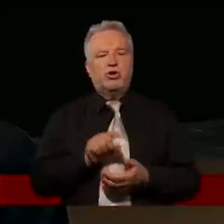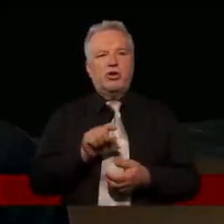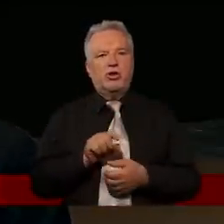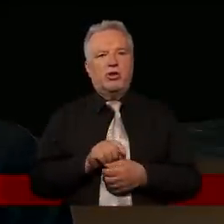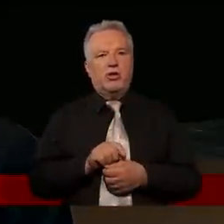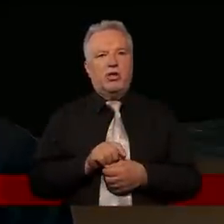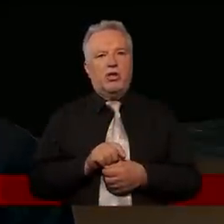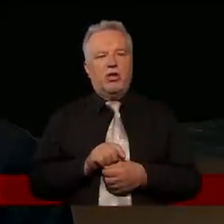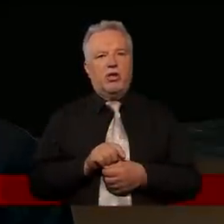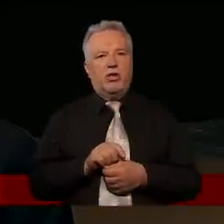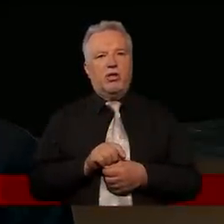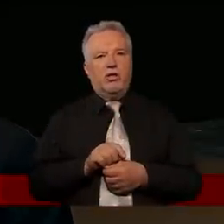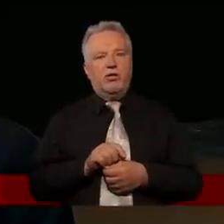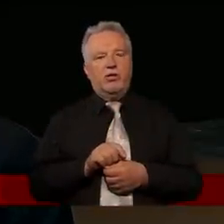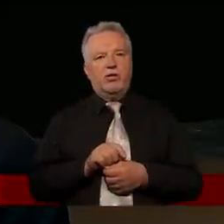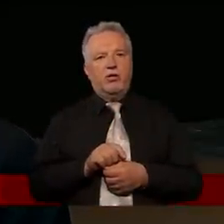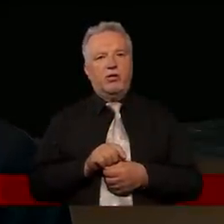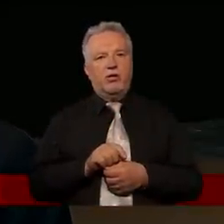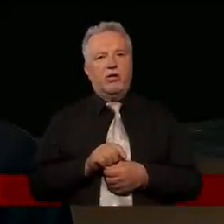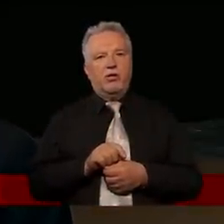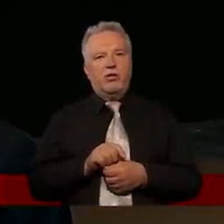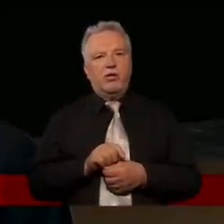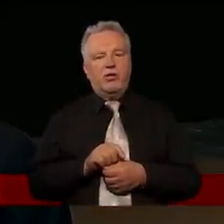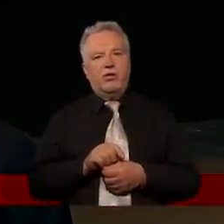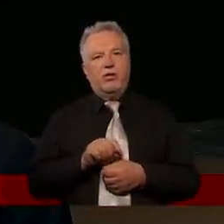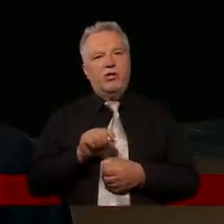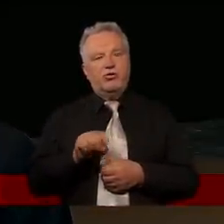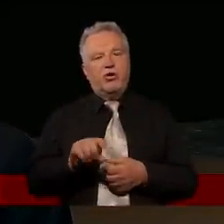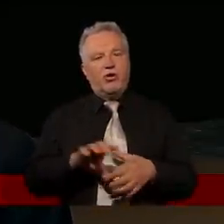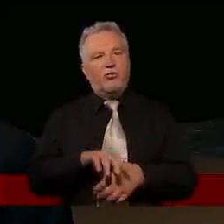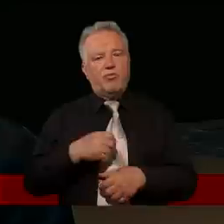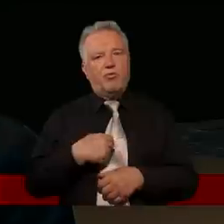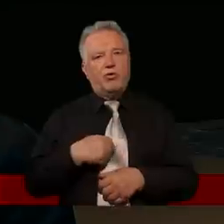też, wiąże, przynajmniej w moim zrozumieniu.